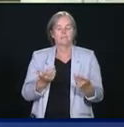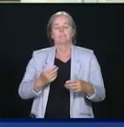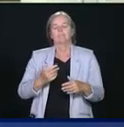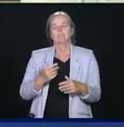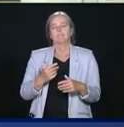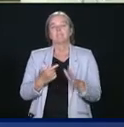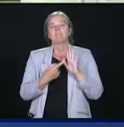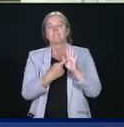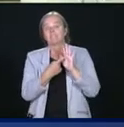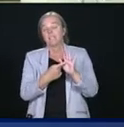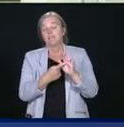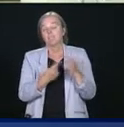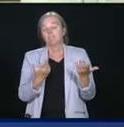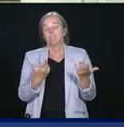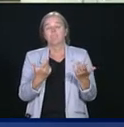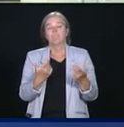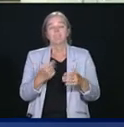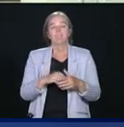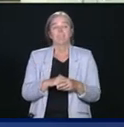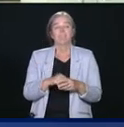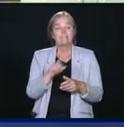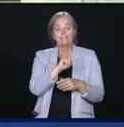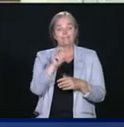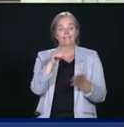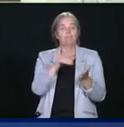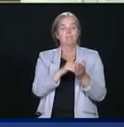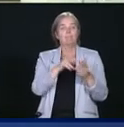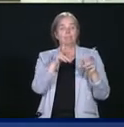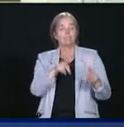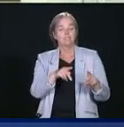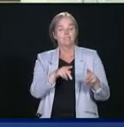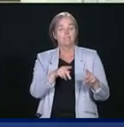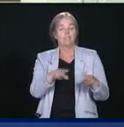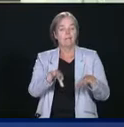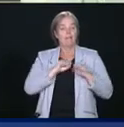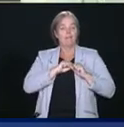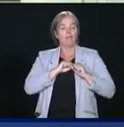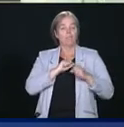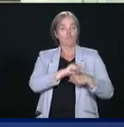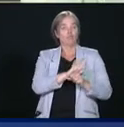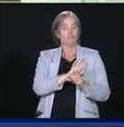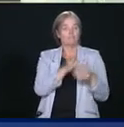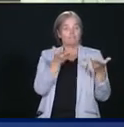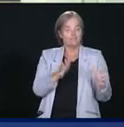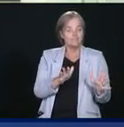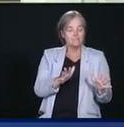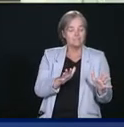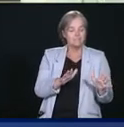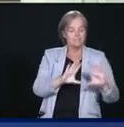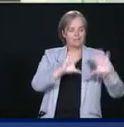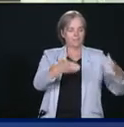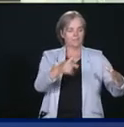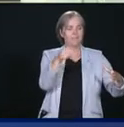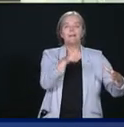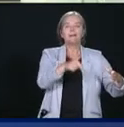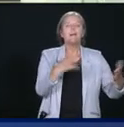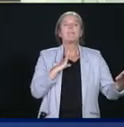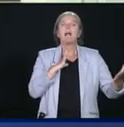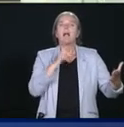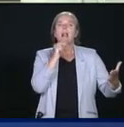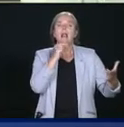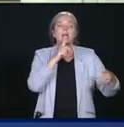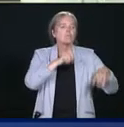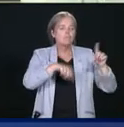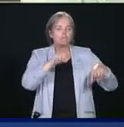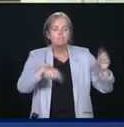dizaines de milliers de cas de COVID qu'on a au pays, on n'est pas certain des âges de tous les cas.